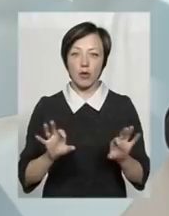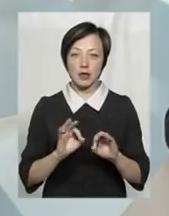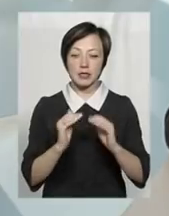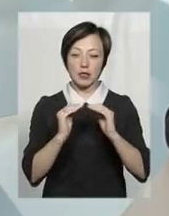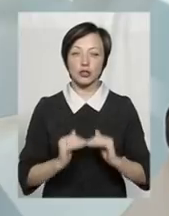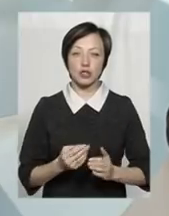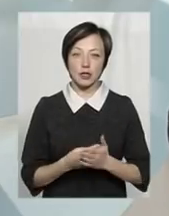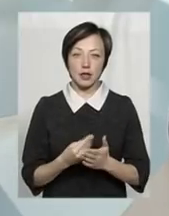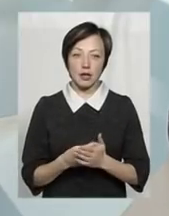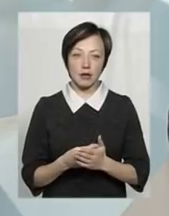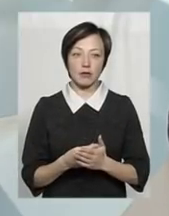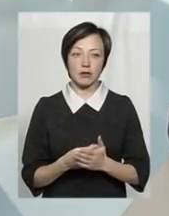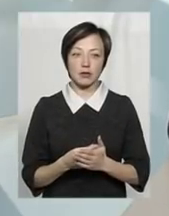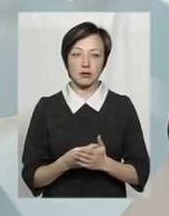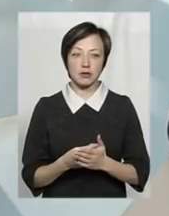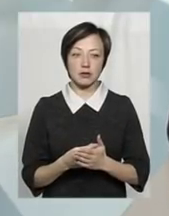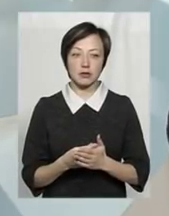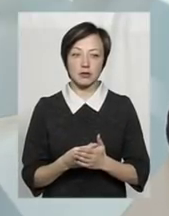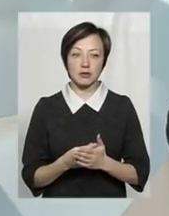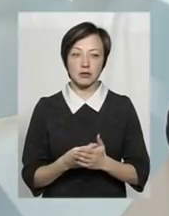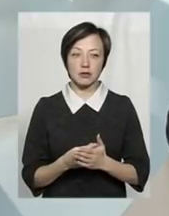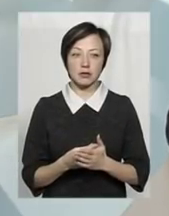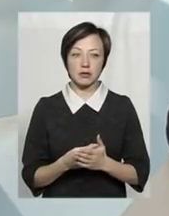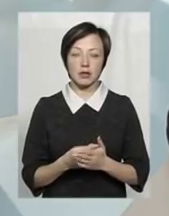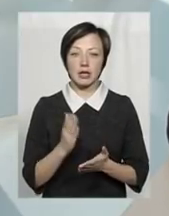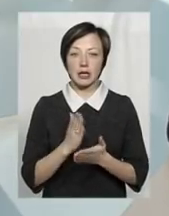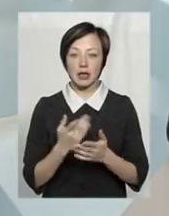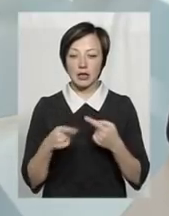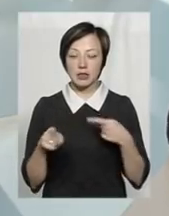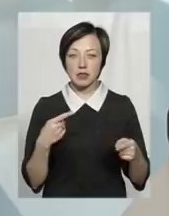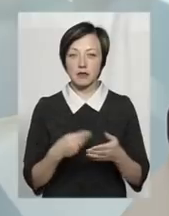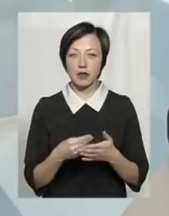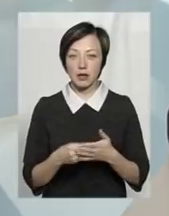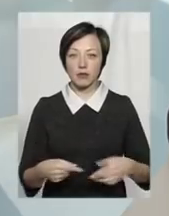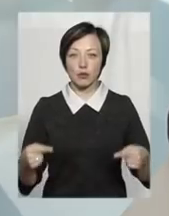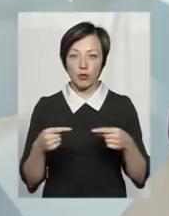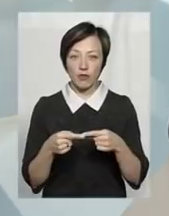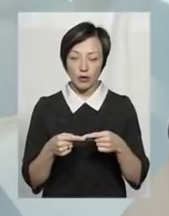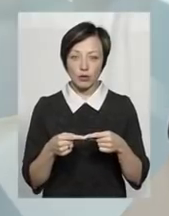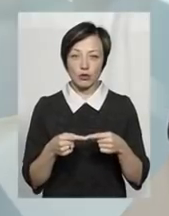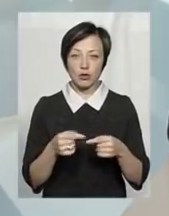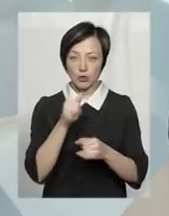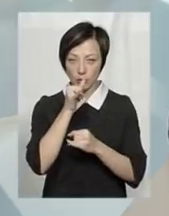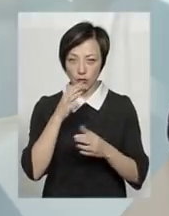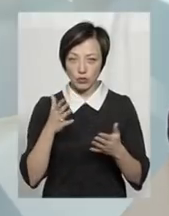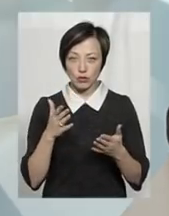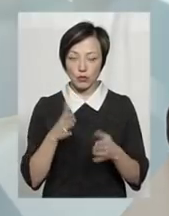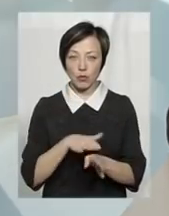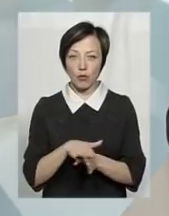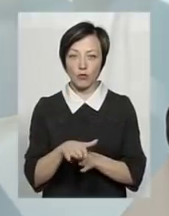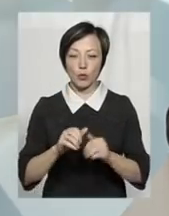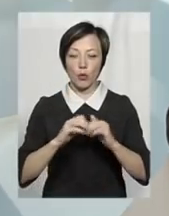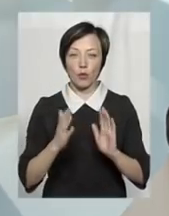відповідно, є різниця в тарифах, відповідно, вони не можуть в повній